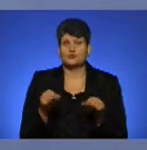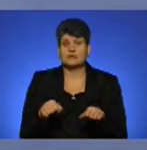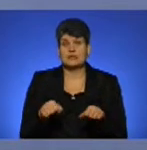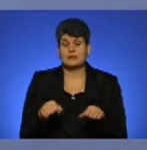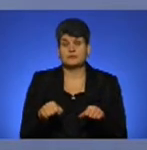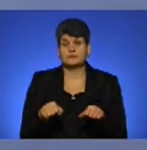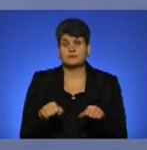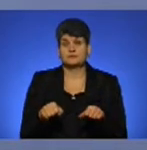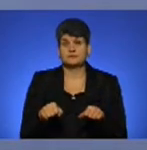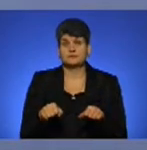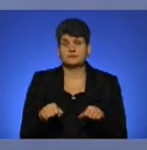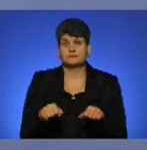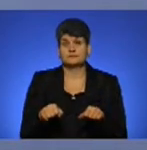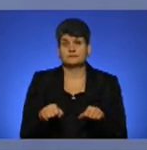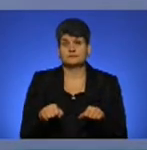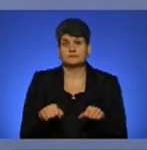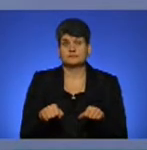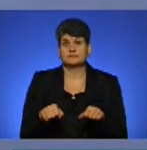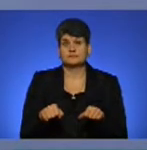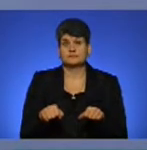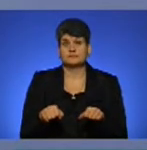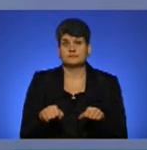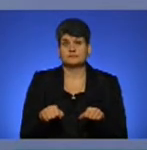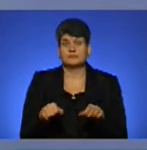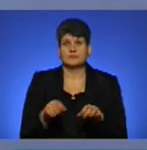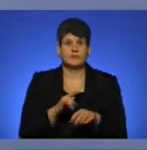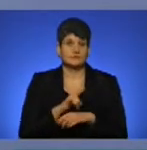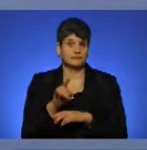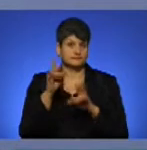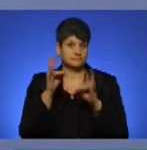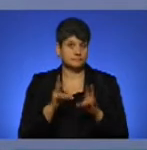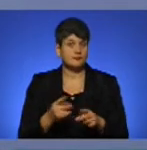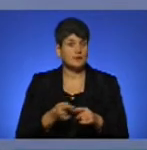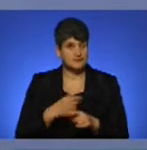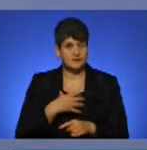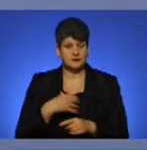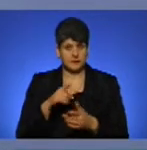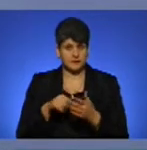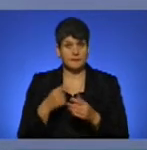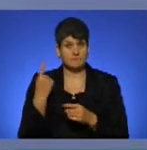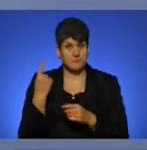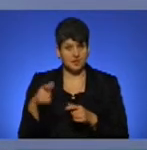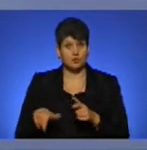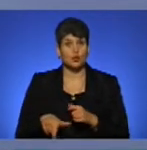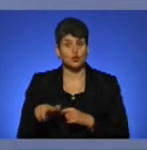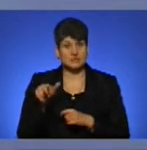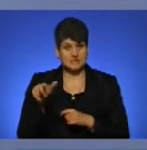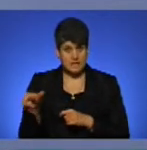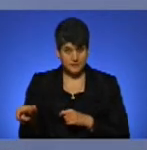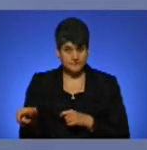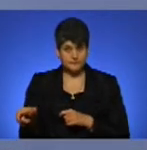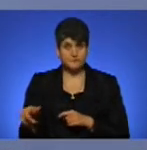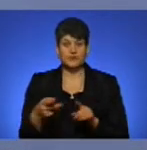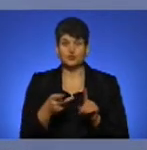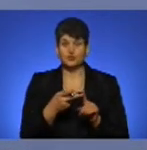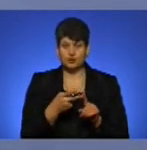якогось авіаційного інциденту. І це дуже важливе питання. Тобто, перше – полоса рульіжна доріжка,